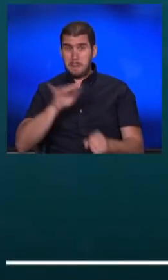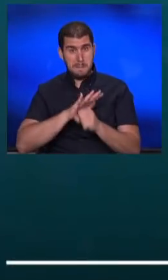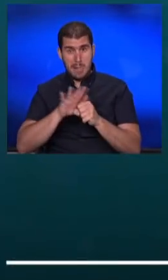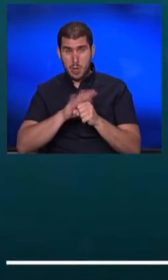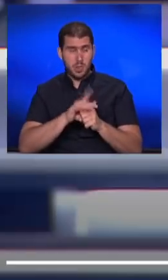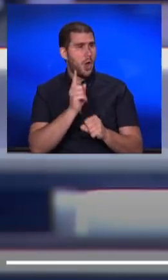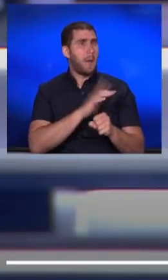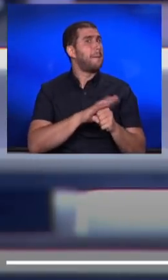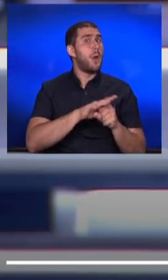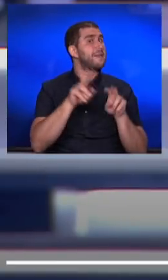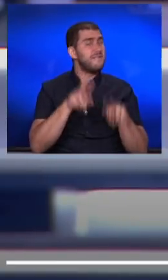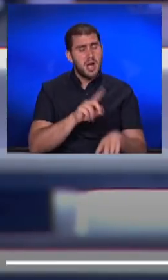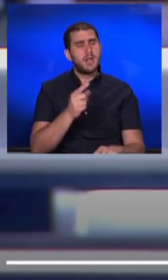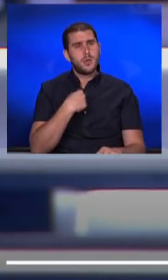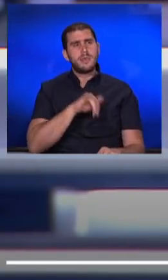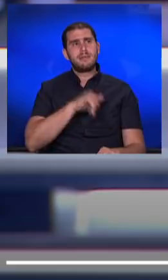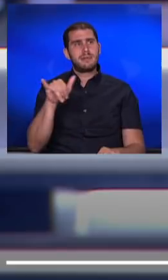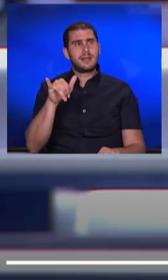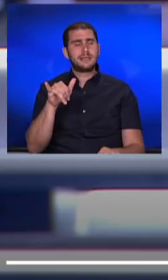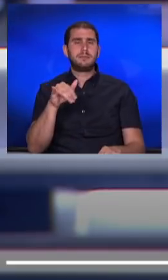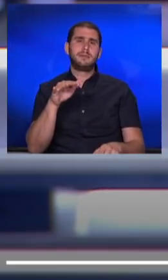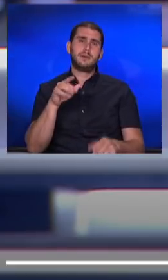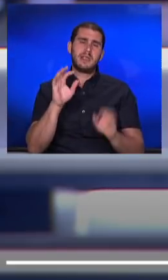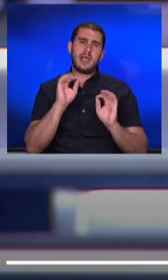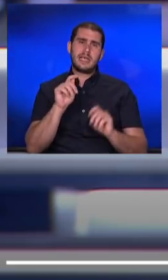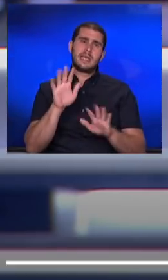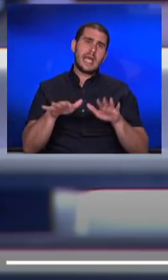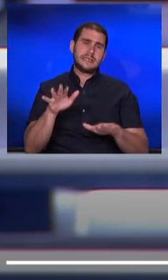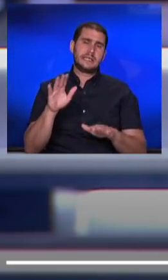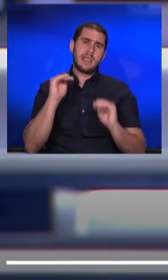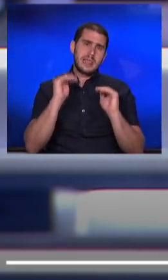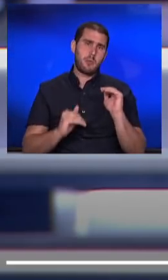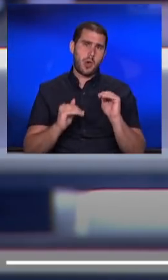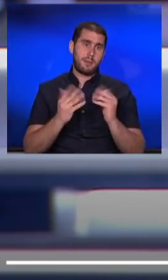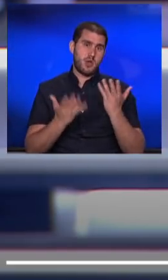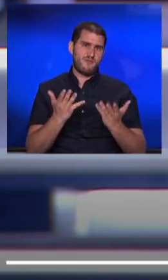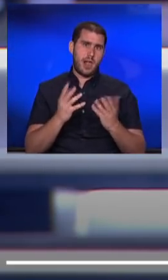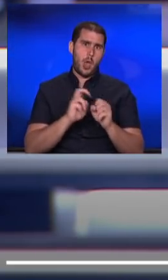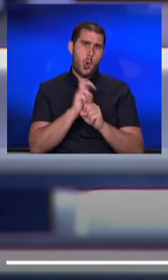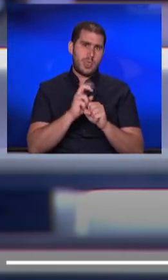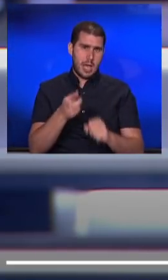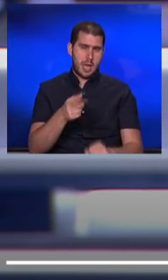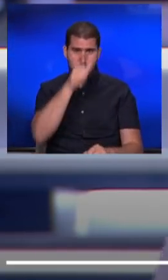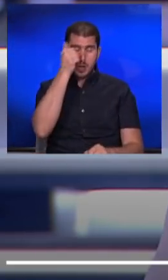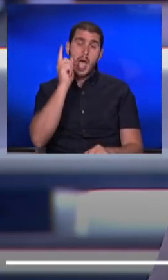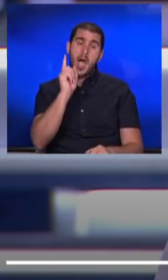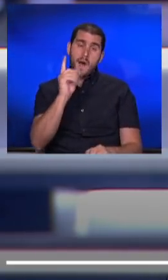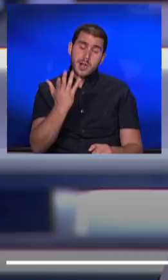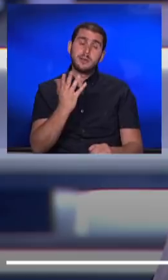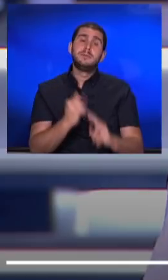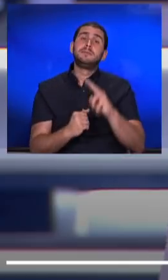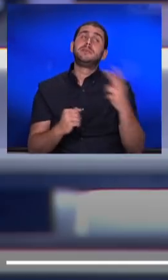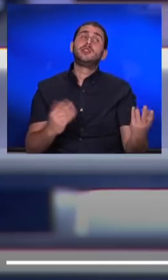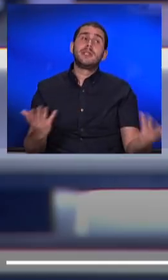לא מלאות לגמרי. אנחנו תשים בשיעורי תפוסה נמוכים מאוד יחסית לעונה. אבל מצד שני,